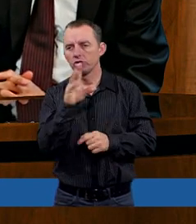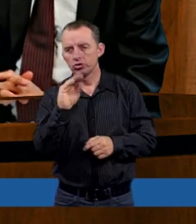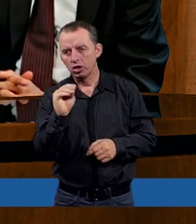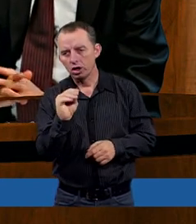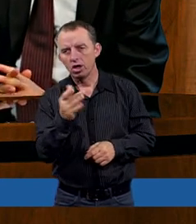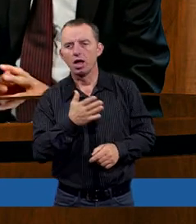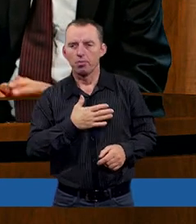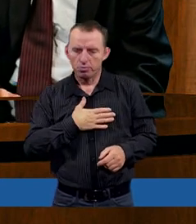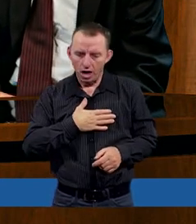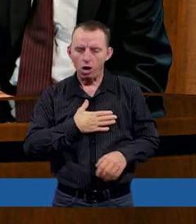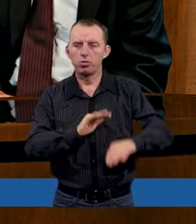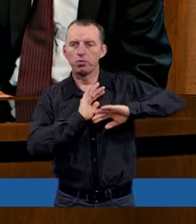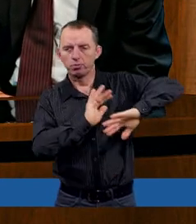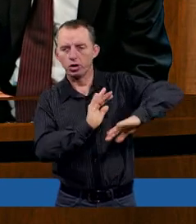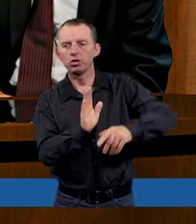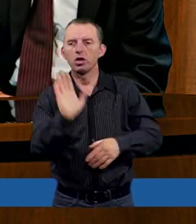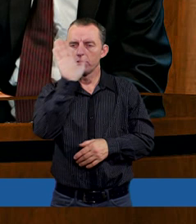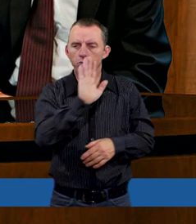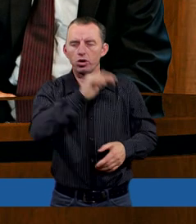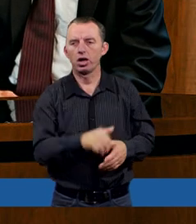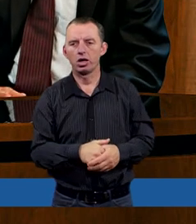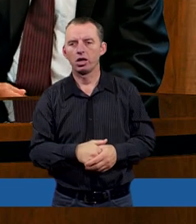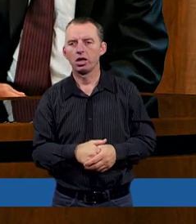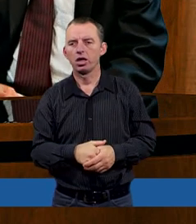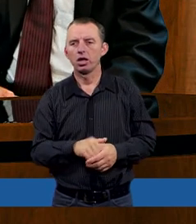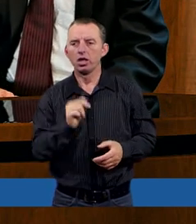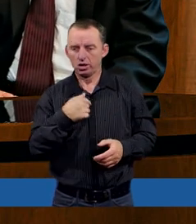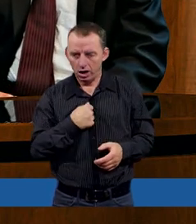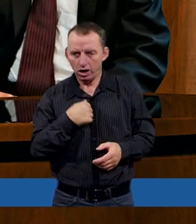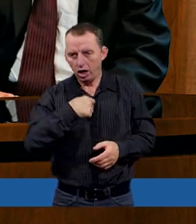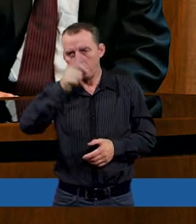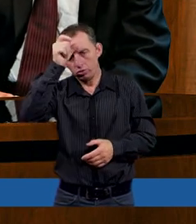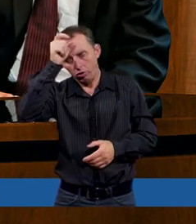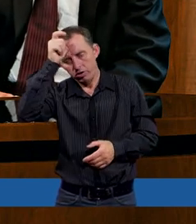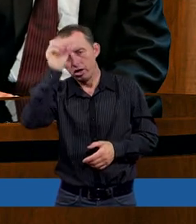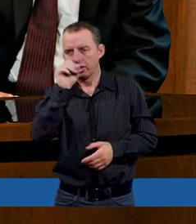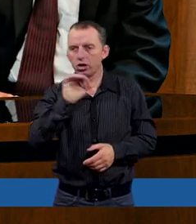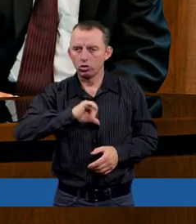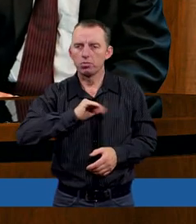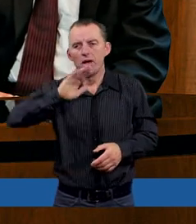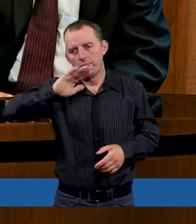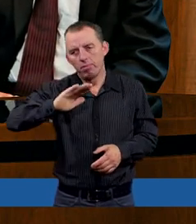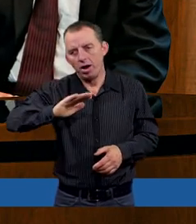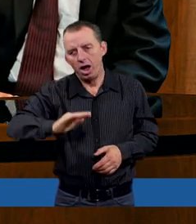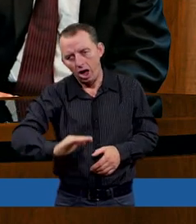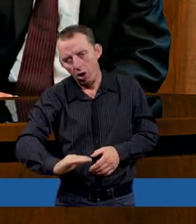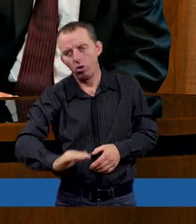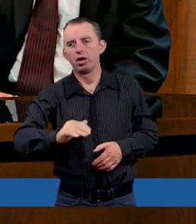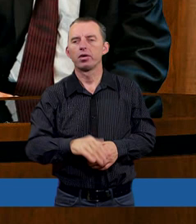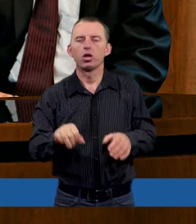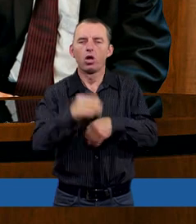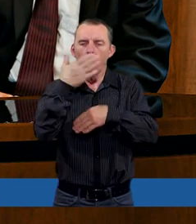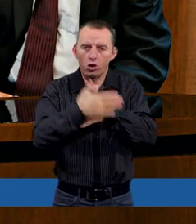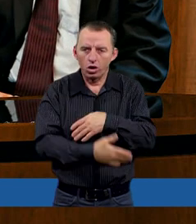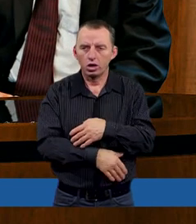miałbym bronić Boga. Jak ja, człowieczek, taki sobie mały, skromny, do